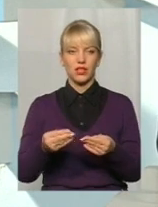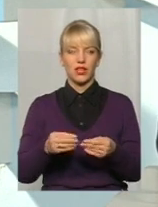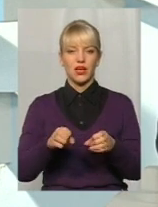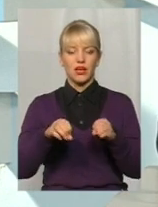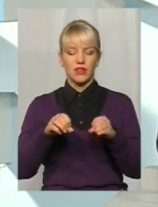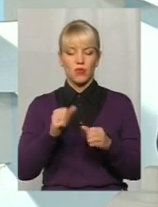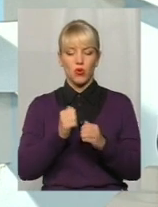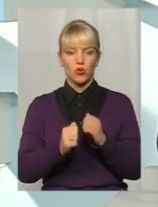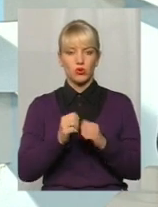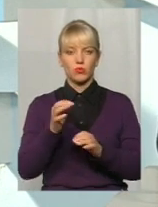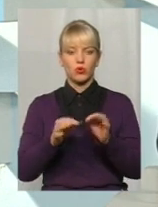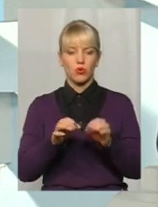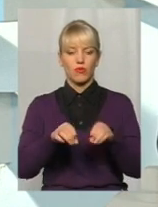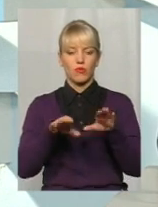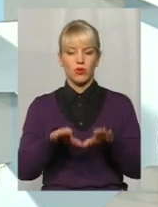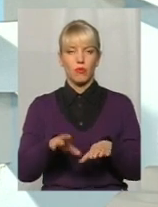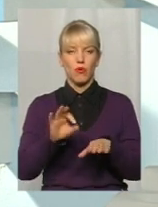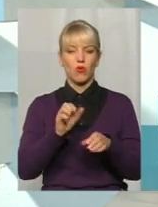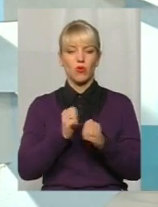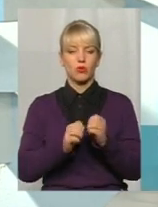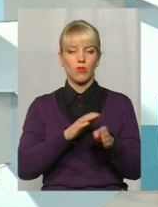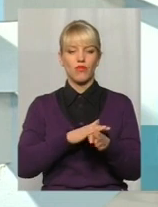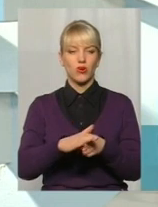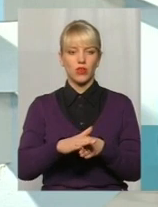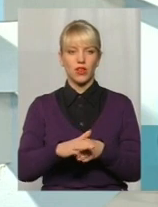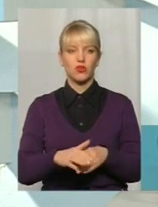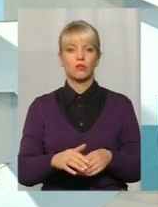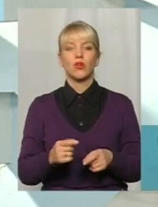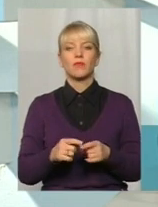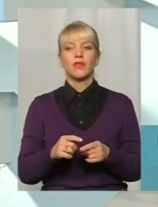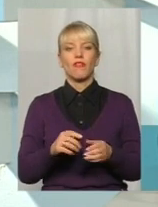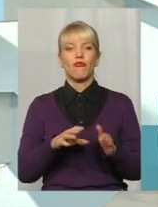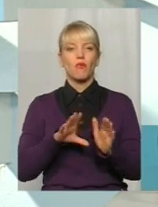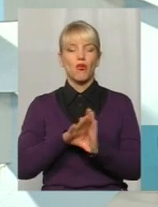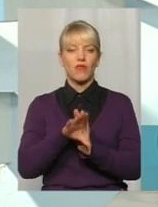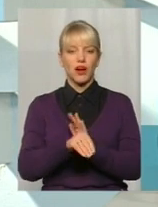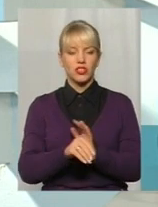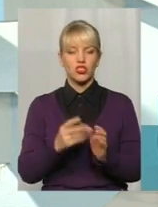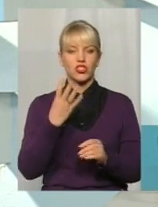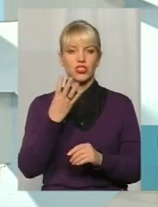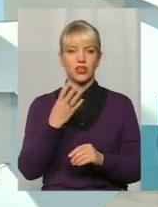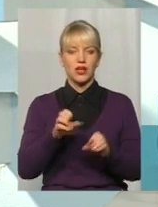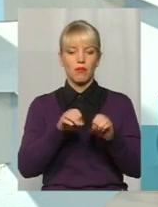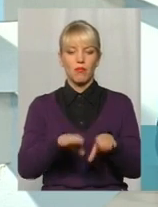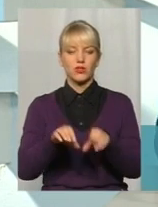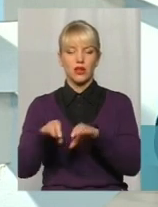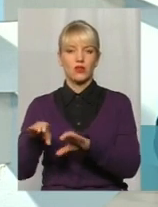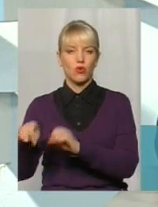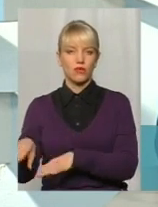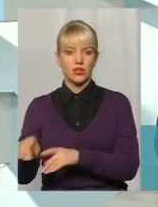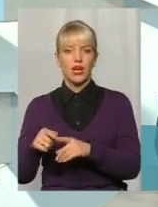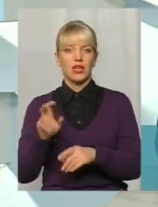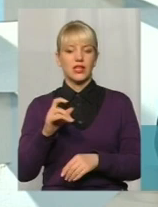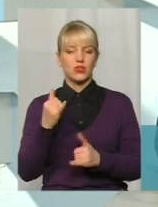судовому рішенні, по кожному виконавчому провадженні всі цих чотири постанови. На сьогоднішній день, так, як вже сказала Олена